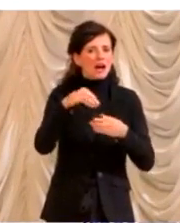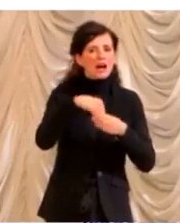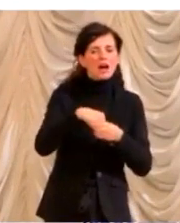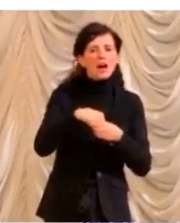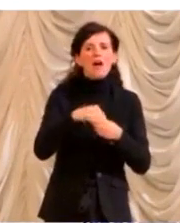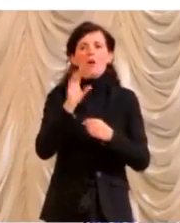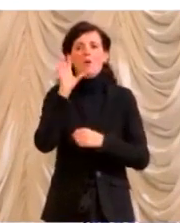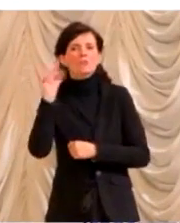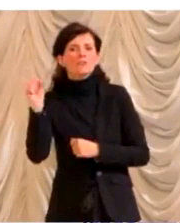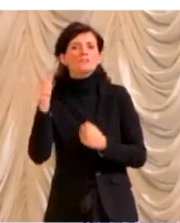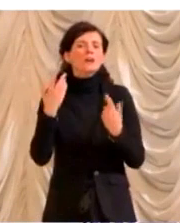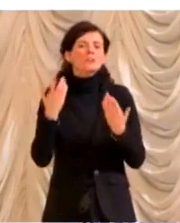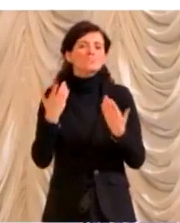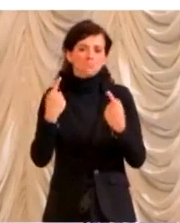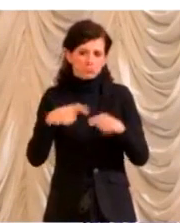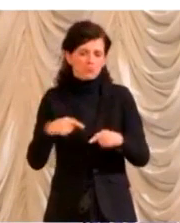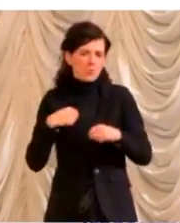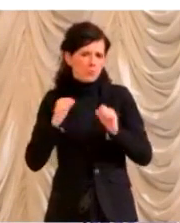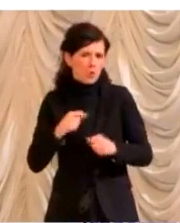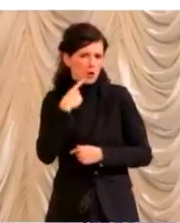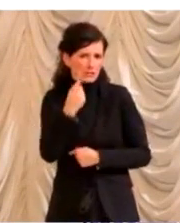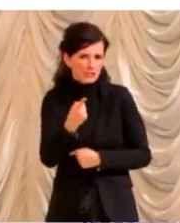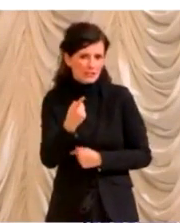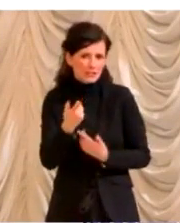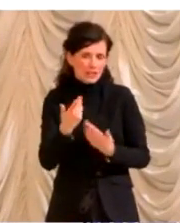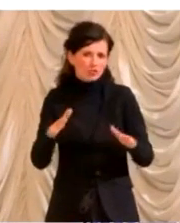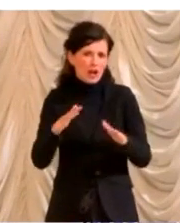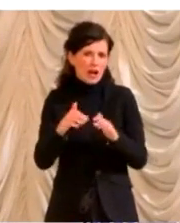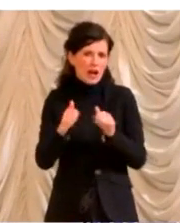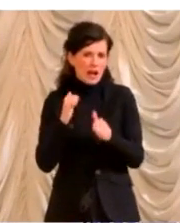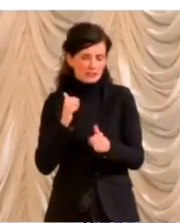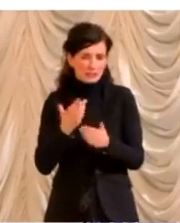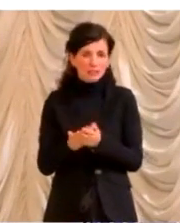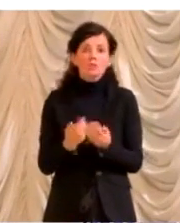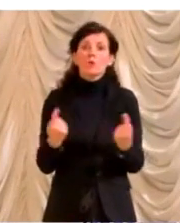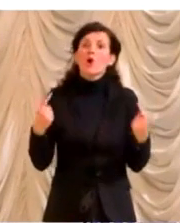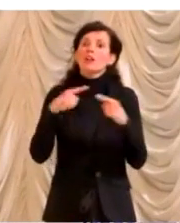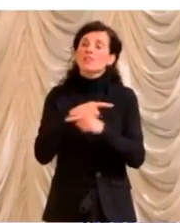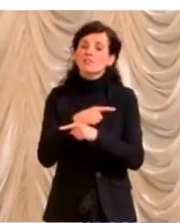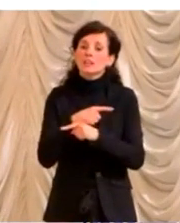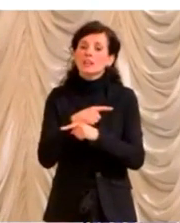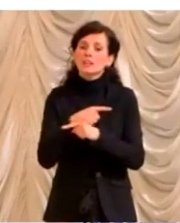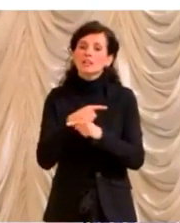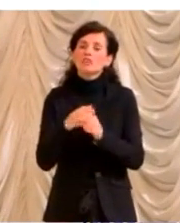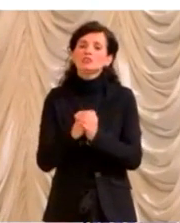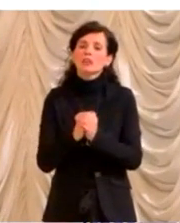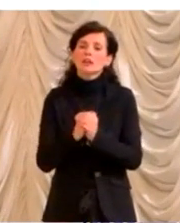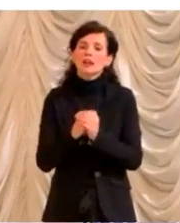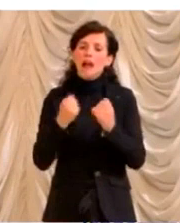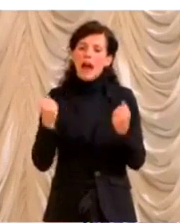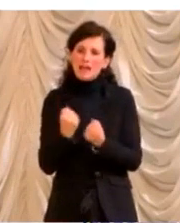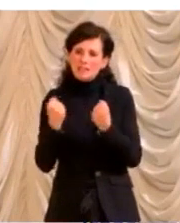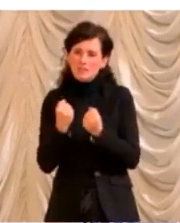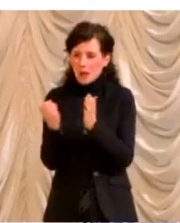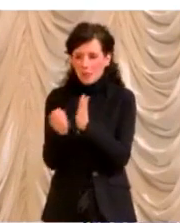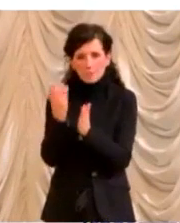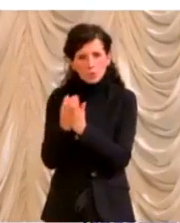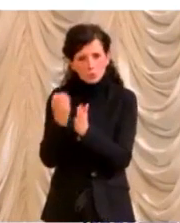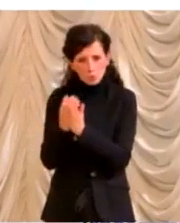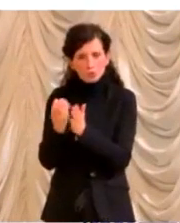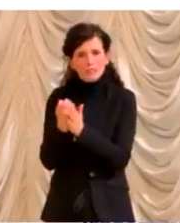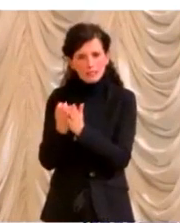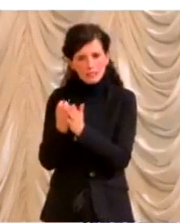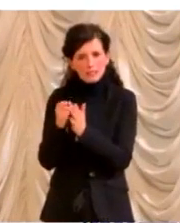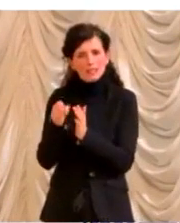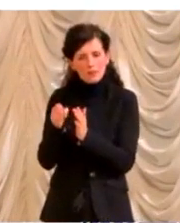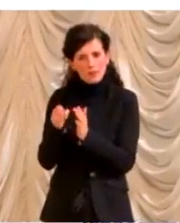possiamo già anticipare. Per quanto riguarda invece la sospensione delle attività produttive, quelle ovviamente che abbiamo